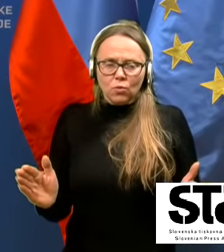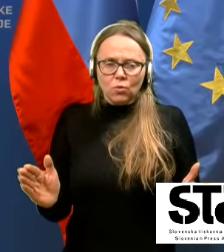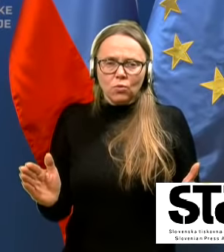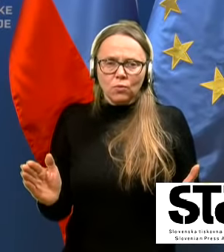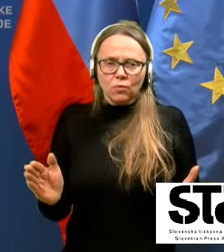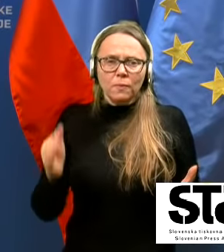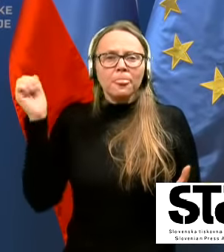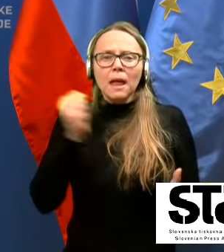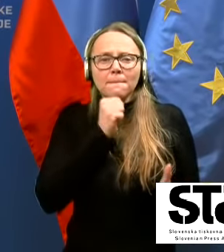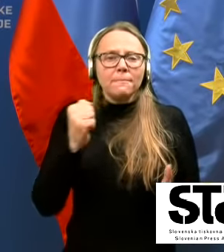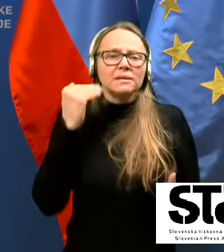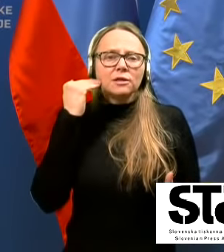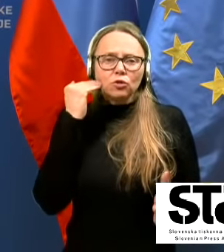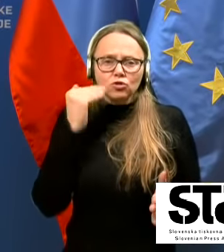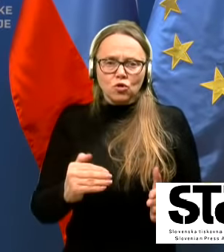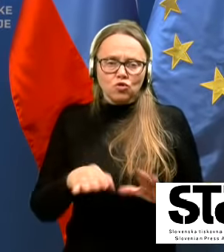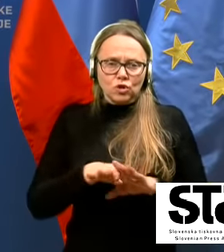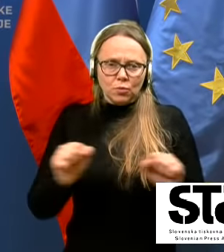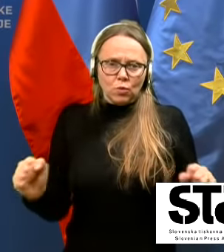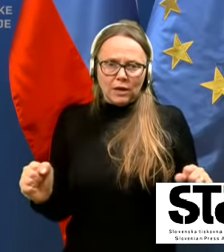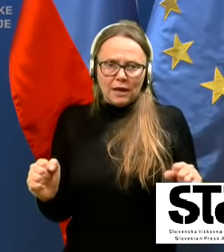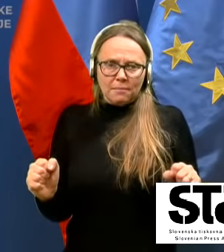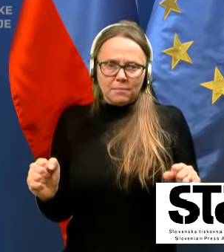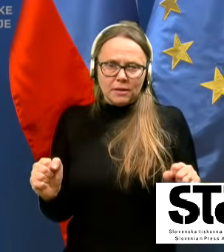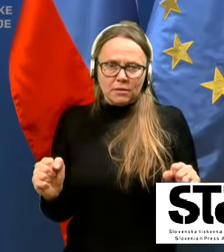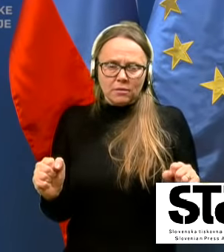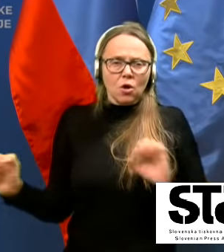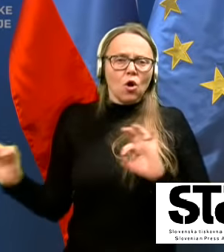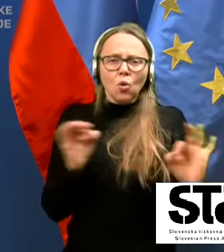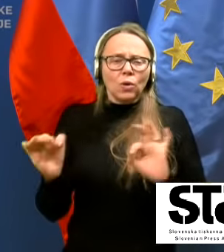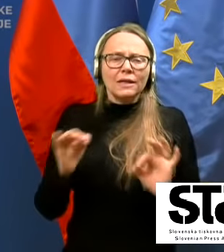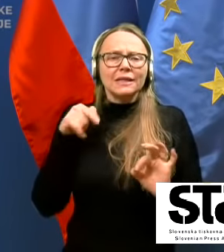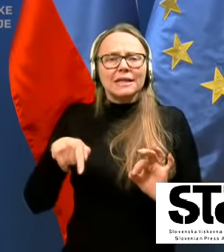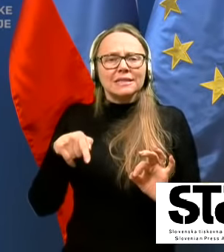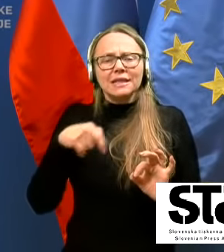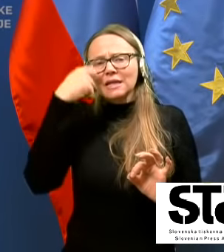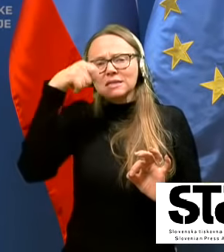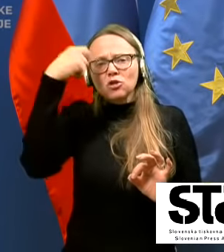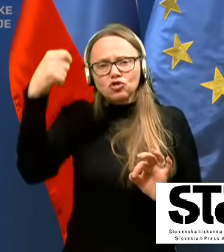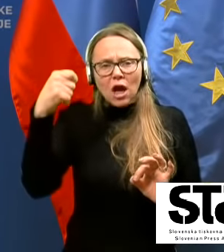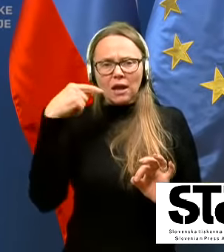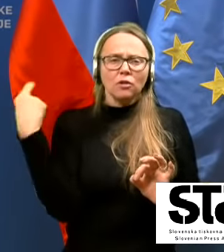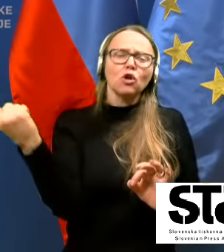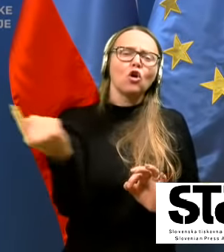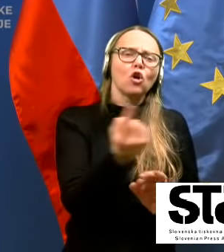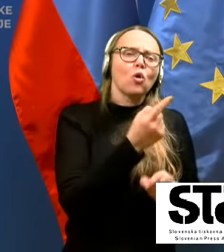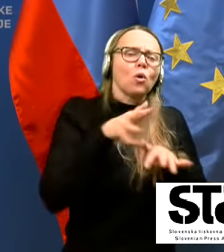strožjimi ukrepi dosežiti, da se ta začaran krok širenja prekine.